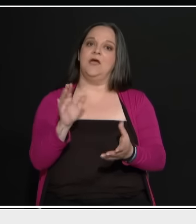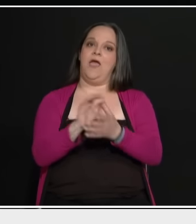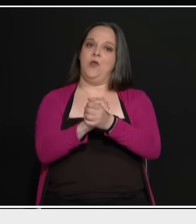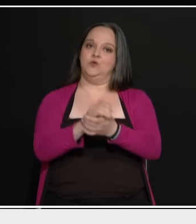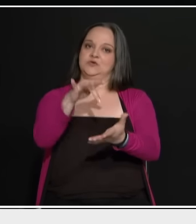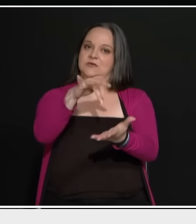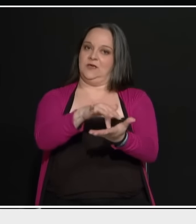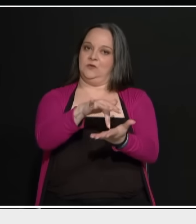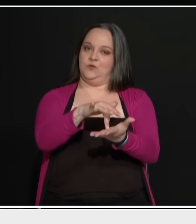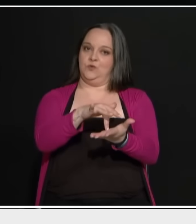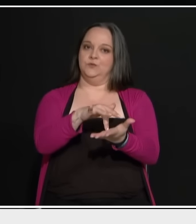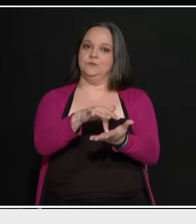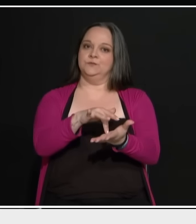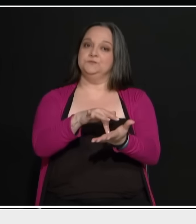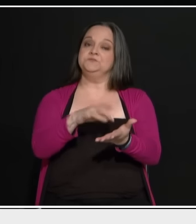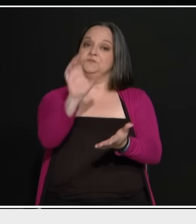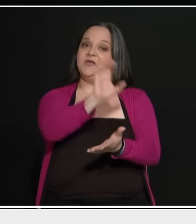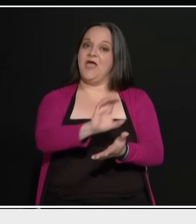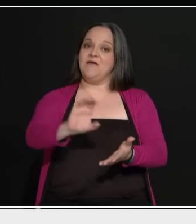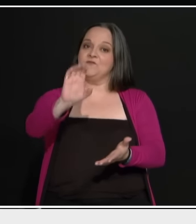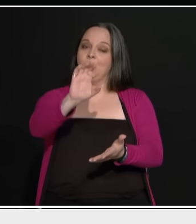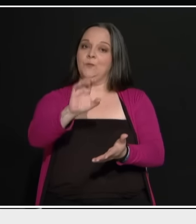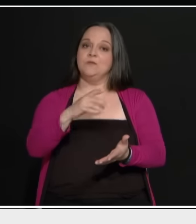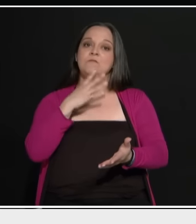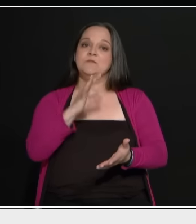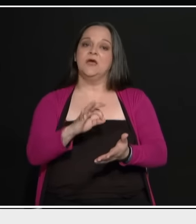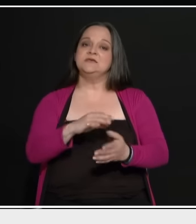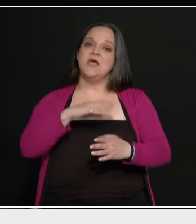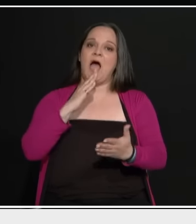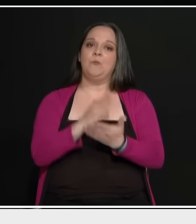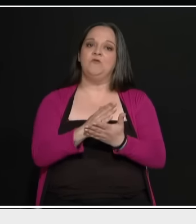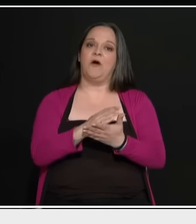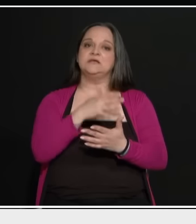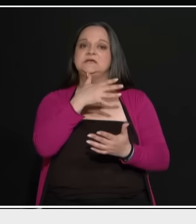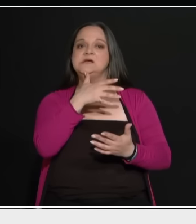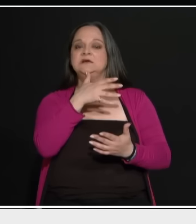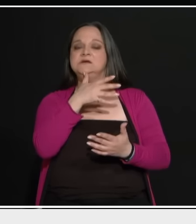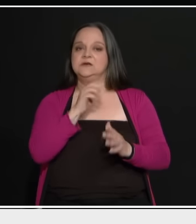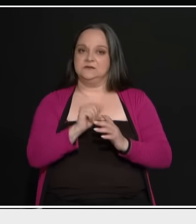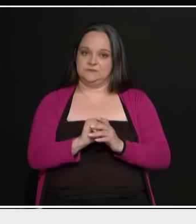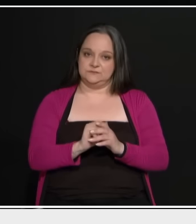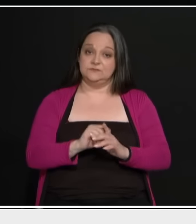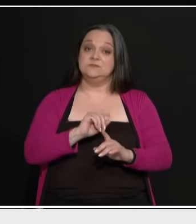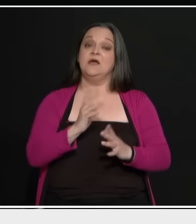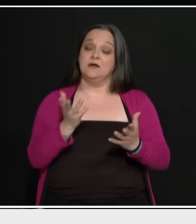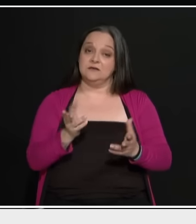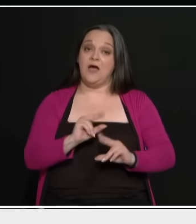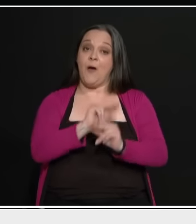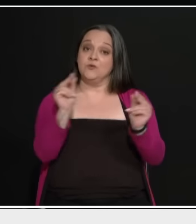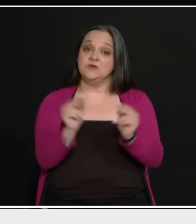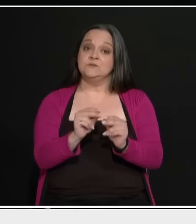είναι ότι η Ευρώπη έχει πάρει στραβές αποφάσεις και γι' αυτό ο κόσμος σε όλα τα κράτη